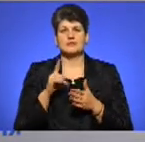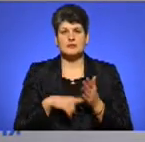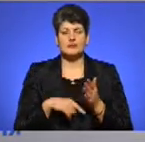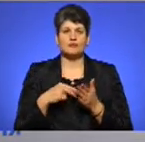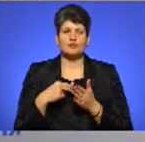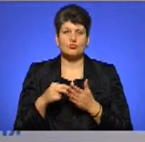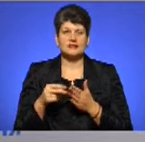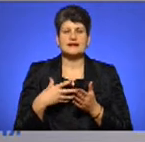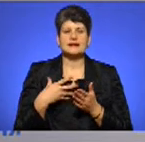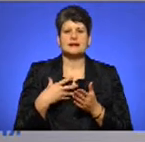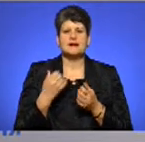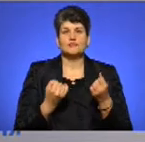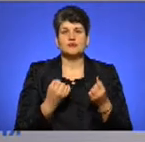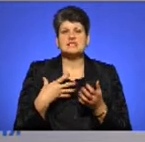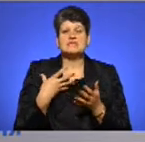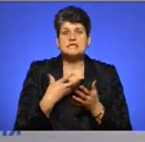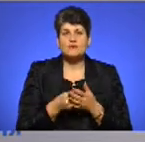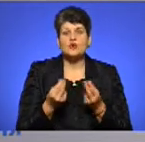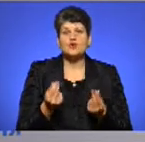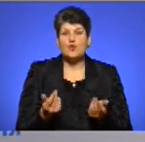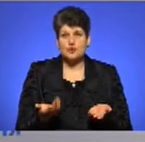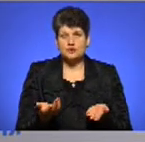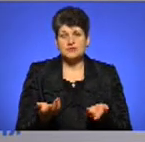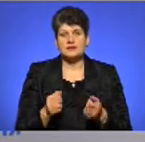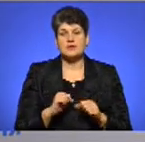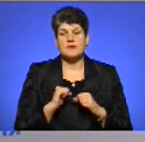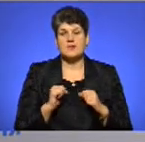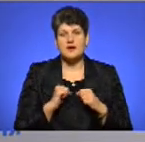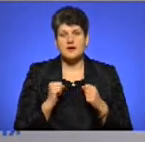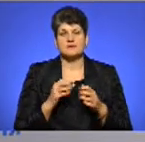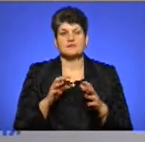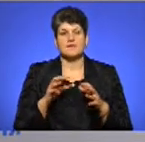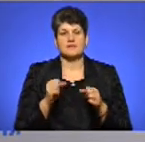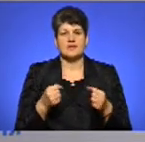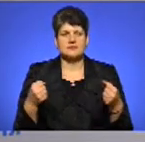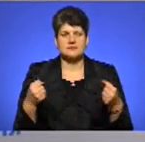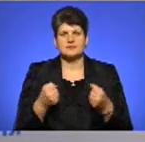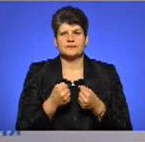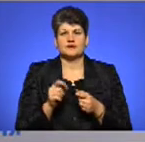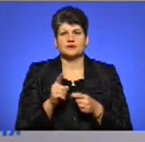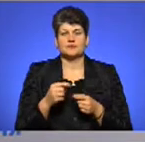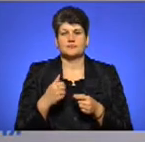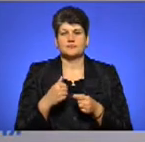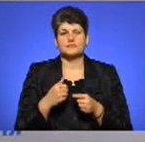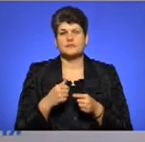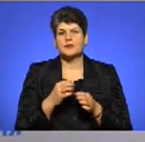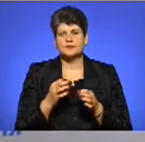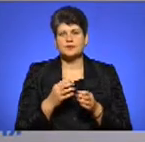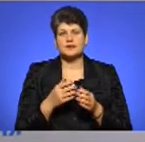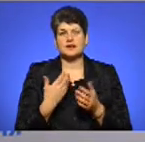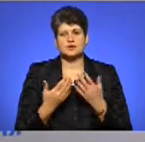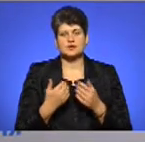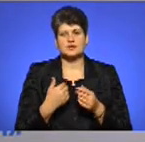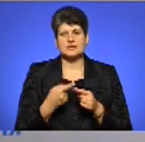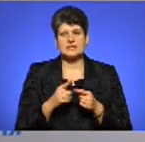автомобіль за свої кошти. І як не намагається влада нас зіткнути, що ми не в правовому полі, да нічого подібного. Якщо ці машини